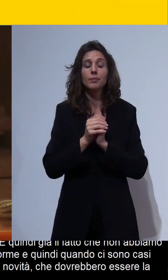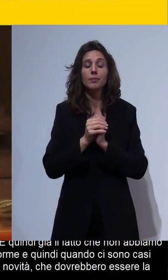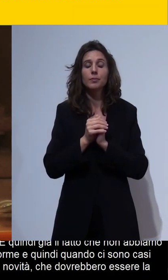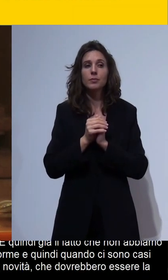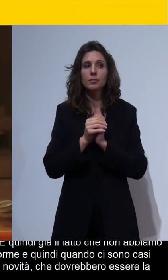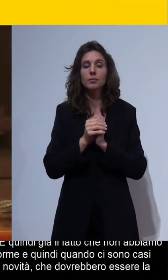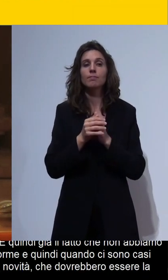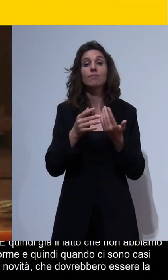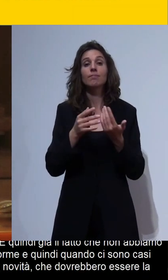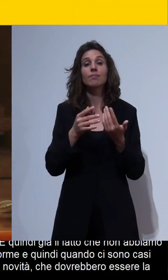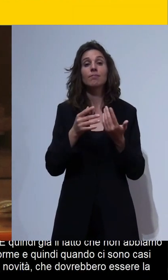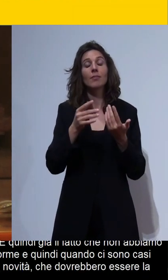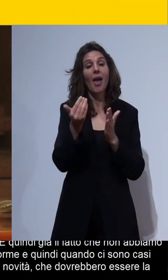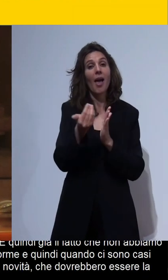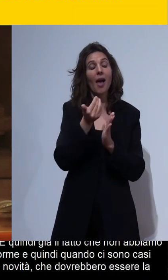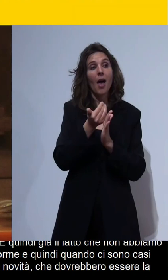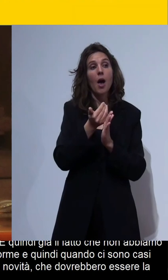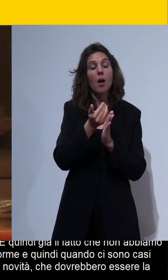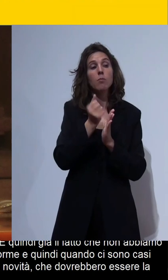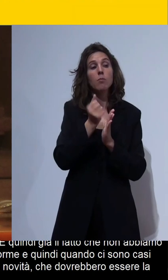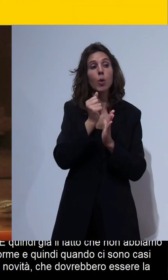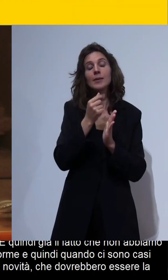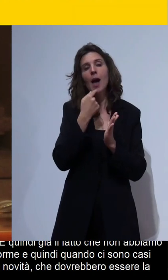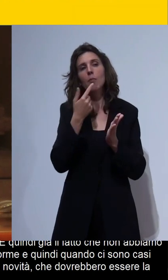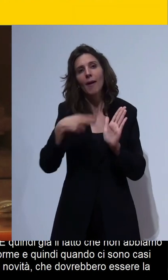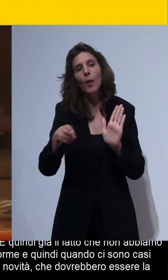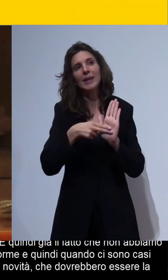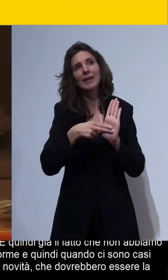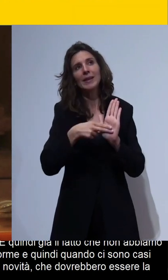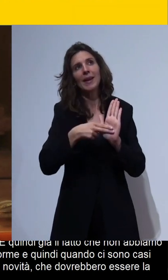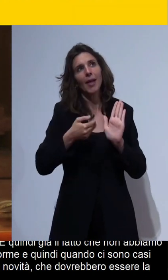etichettate con novità purché se ne fanno